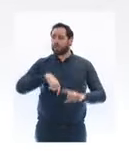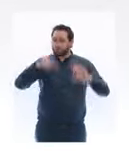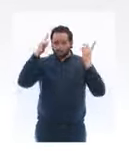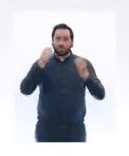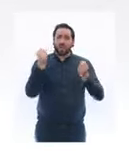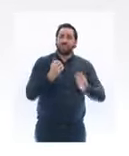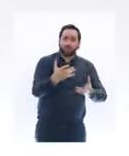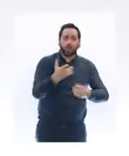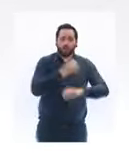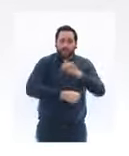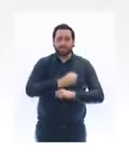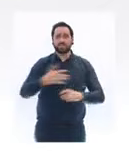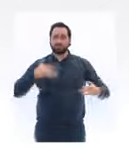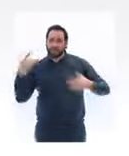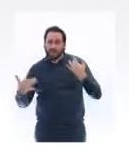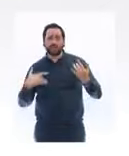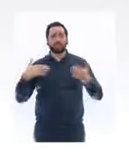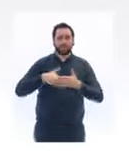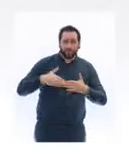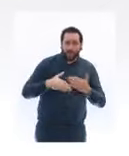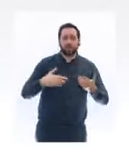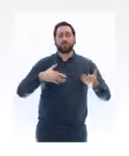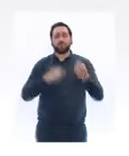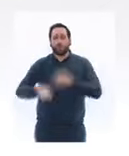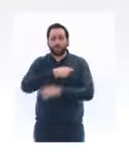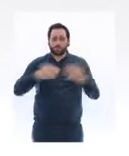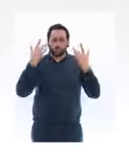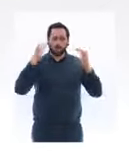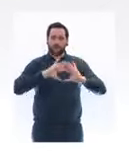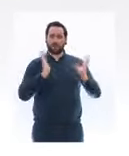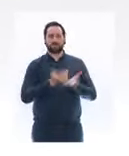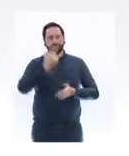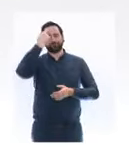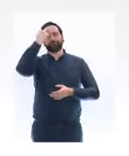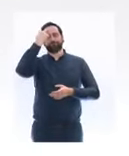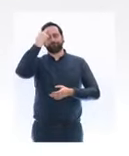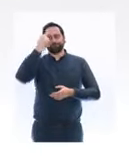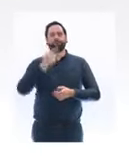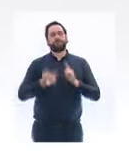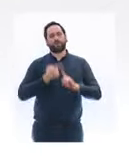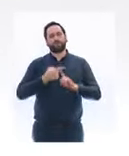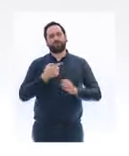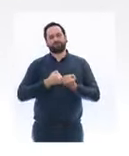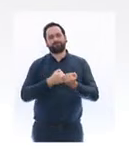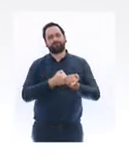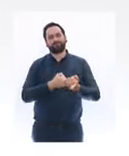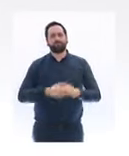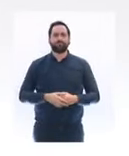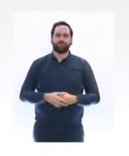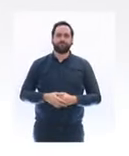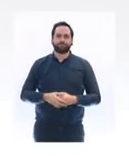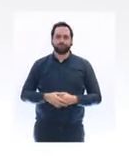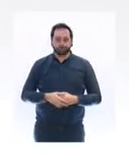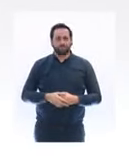cinéma, au commerce culturel. J'ai échangé depuis l'annonce du confinement avec